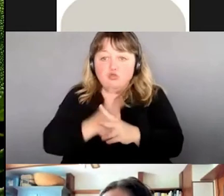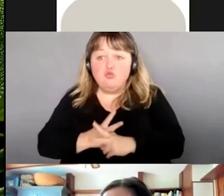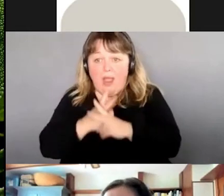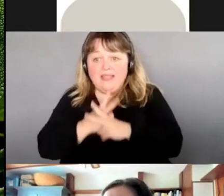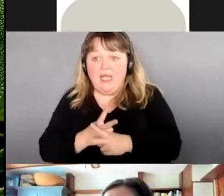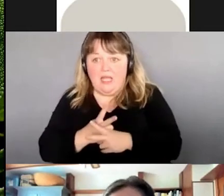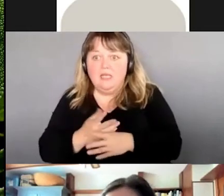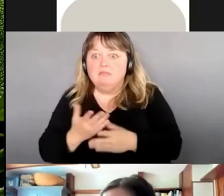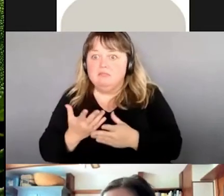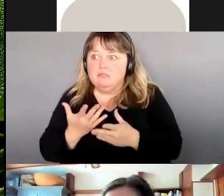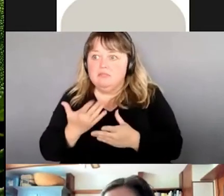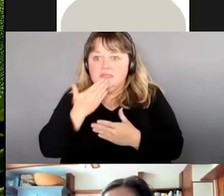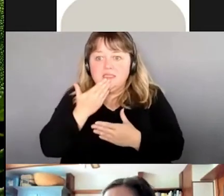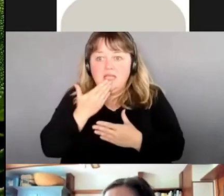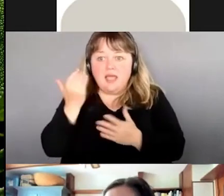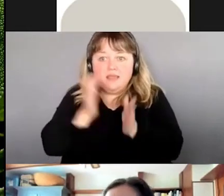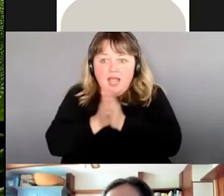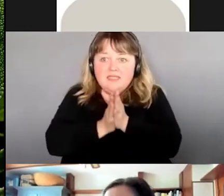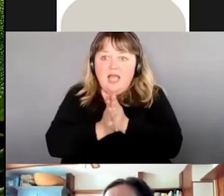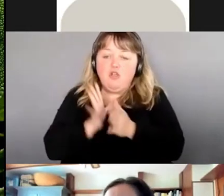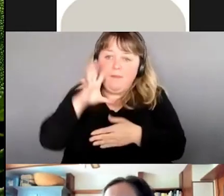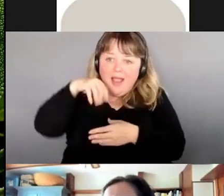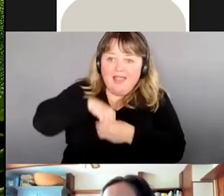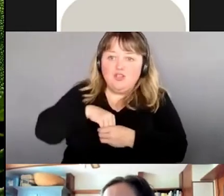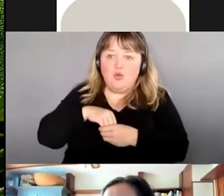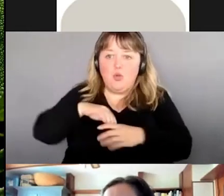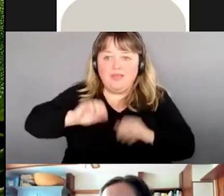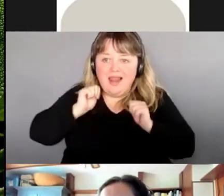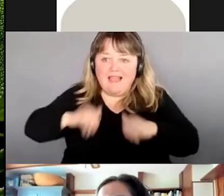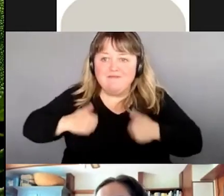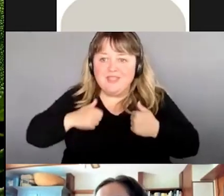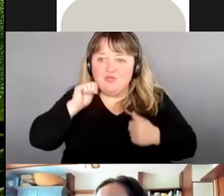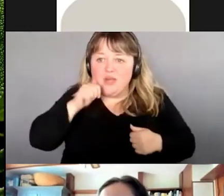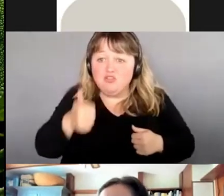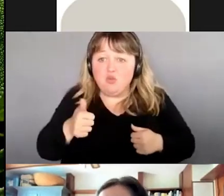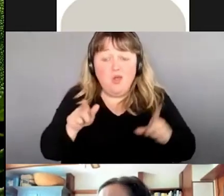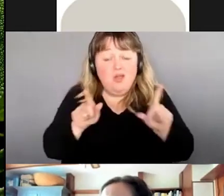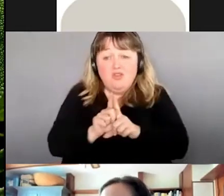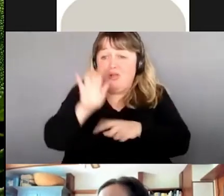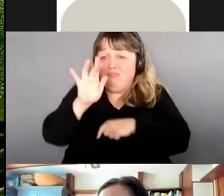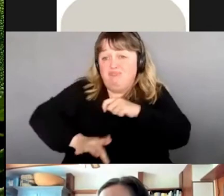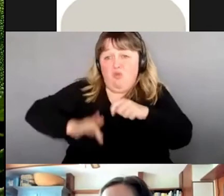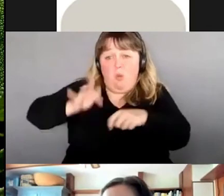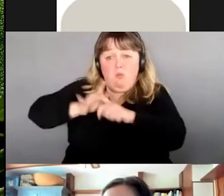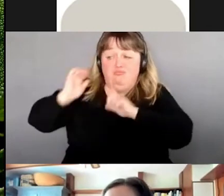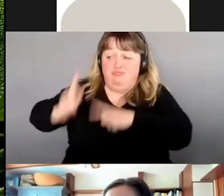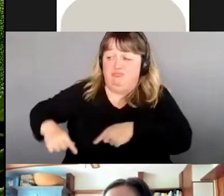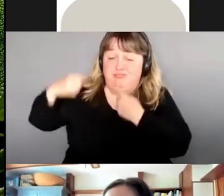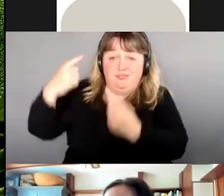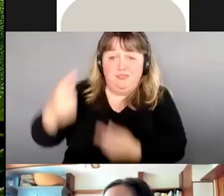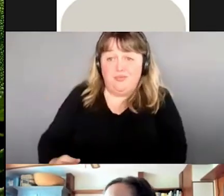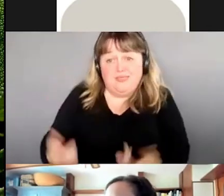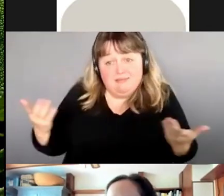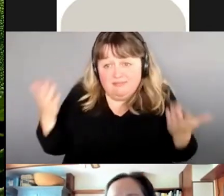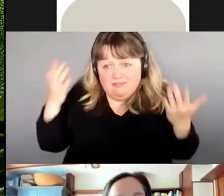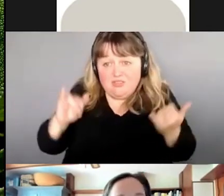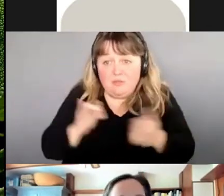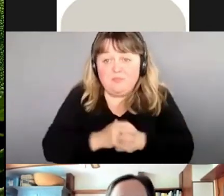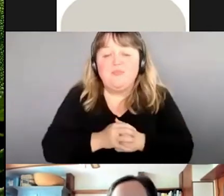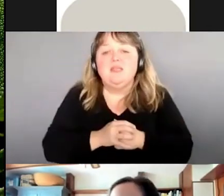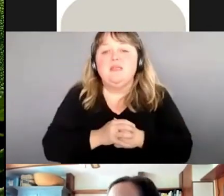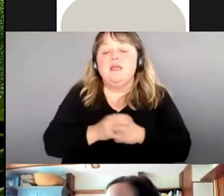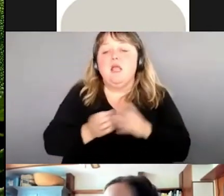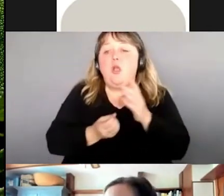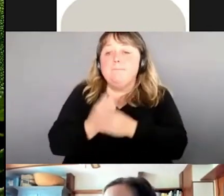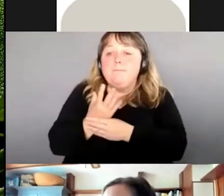quotidien, comme le faisait en fait tout le reste de l'humanité depuis le début de l'humanité. C'est des plantes qui